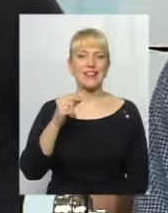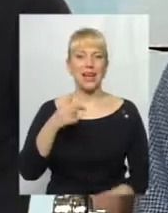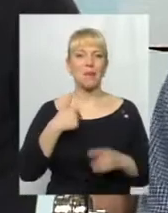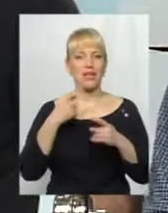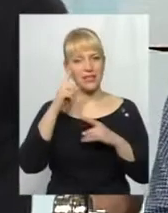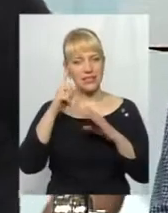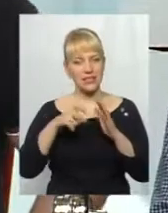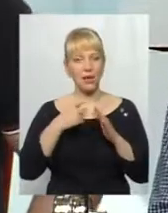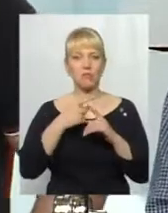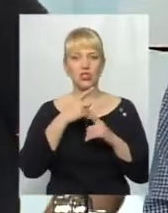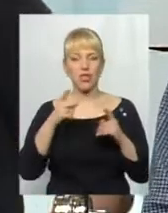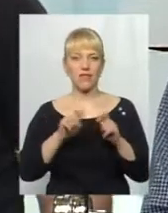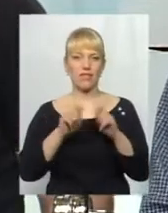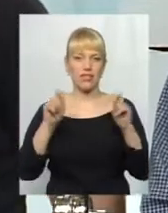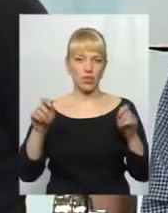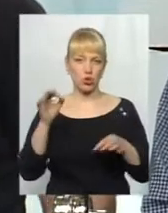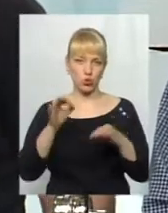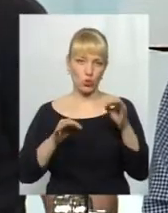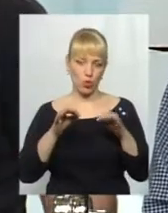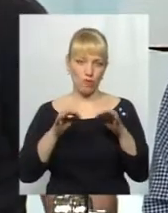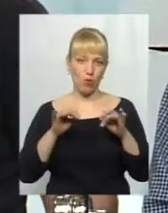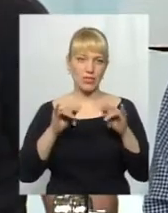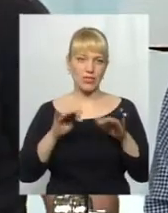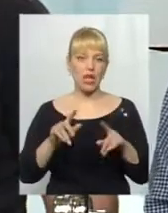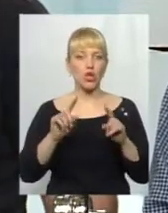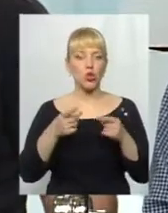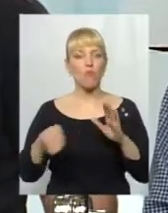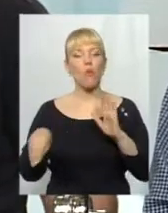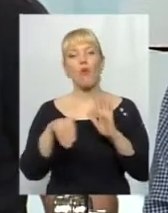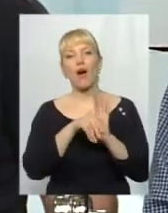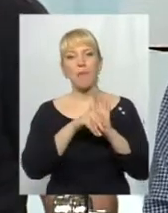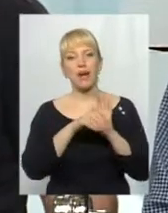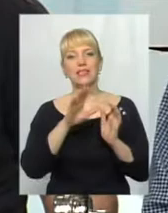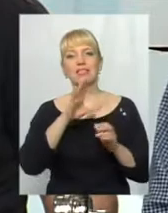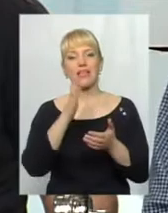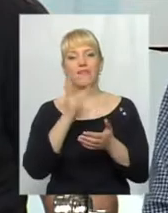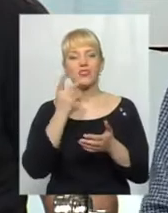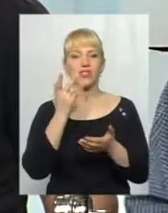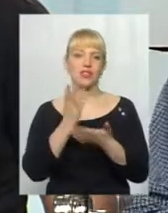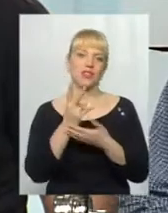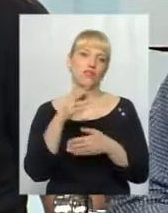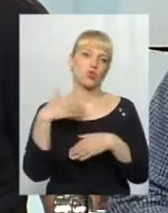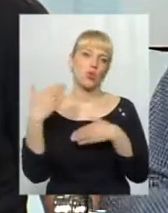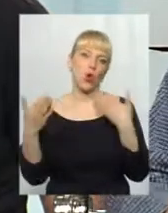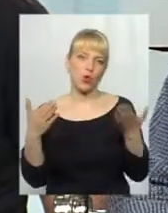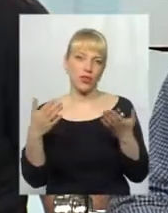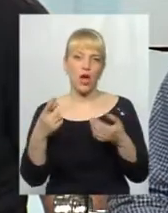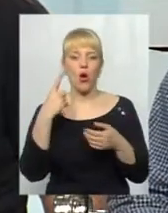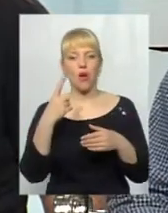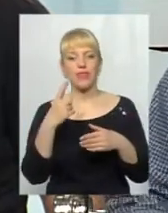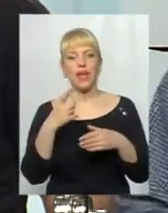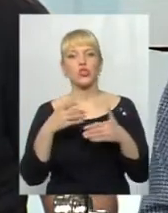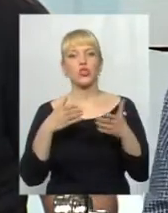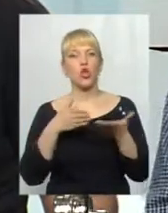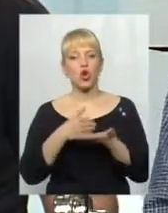відкритого судового засідання. Тому у хабарництві завжди є дві сторони. Одна сторона дає або провокує,